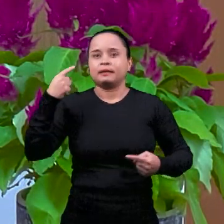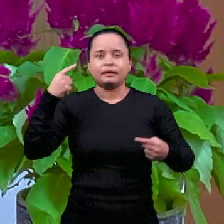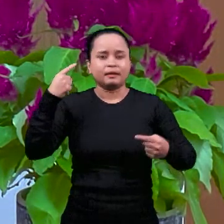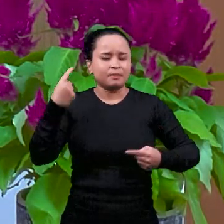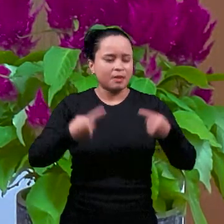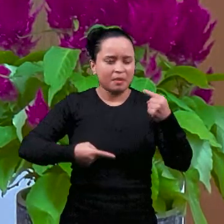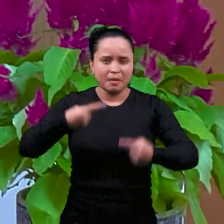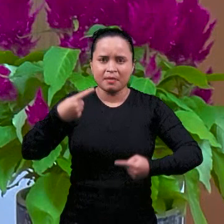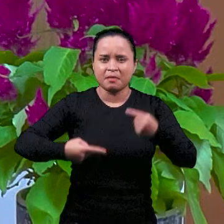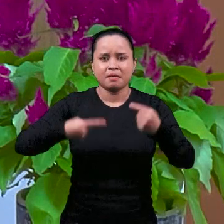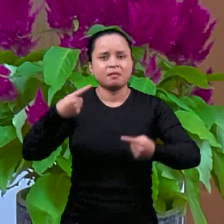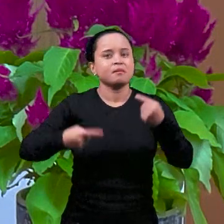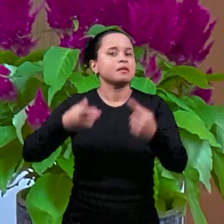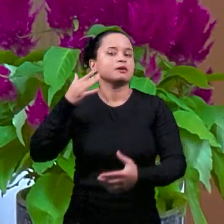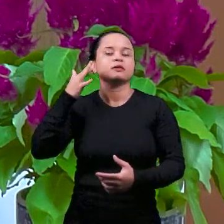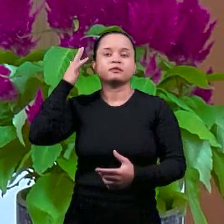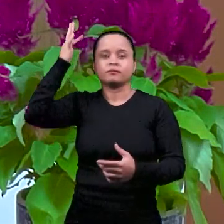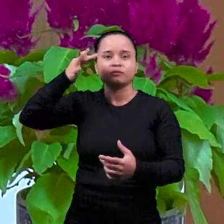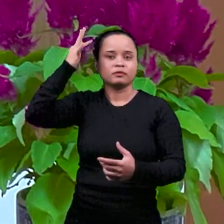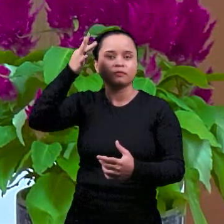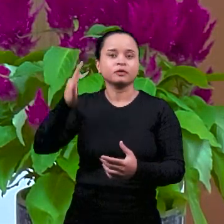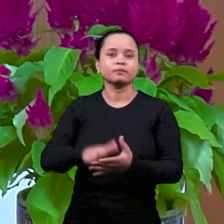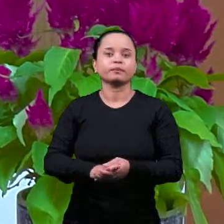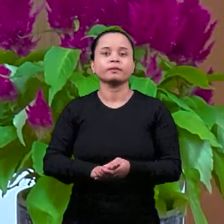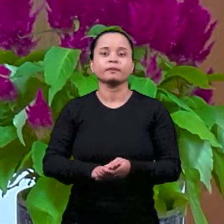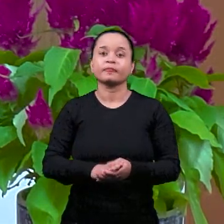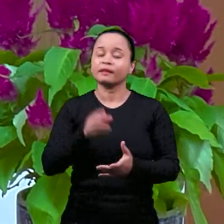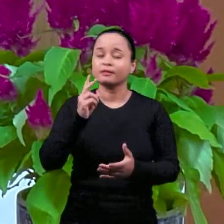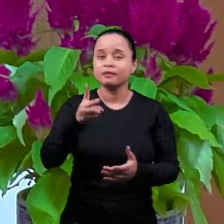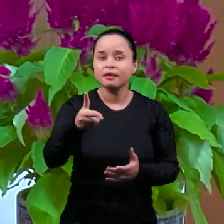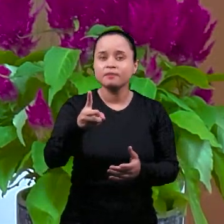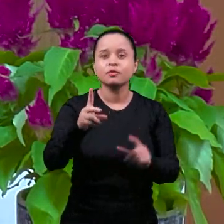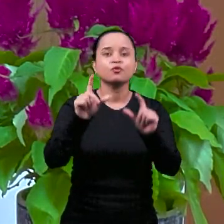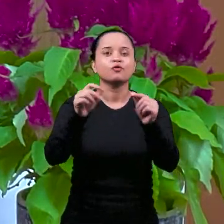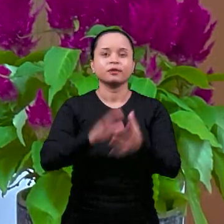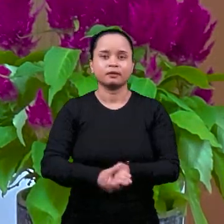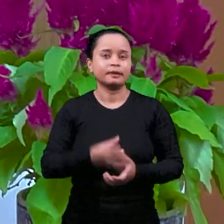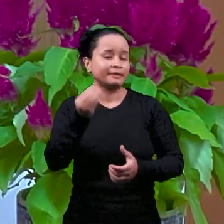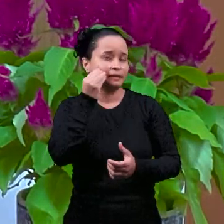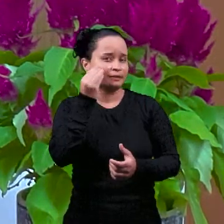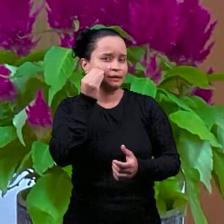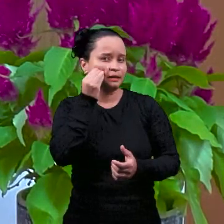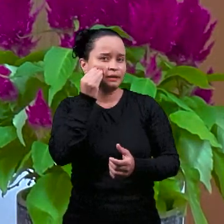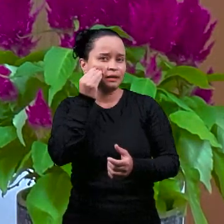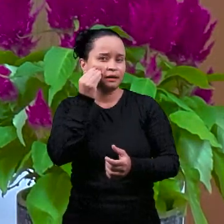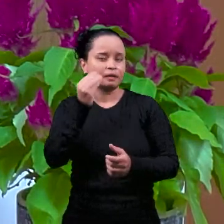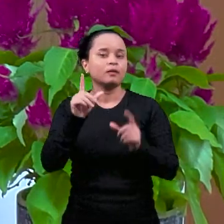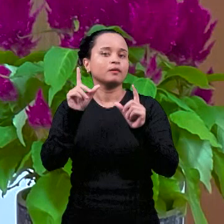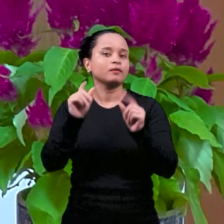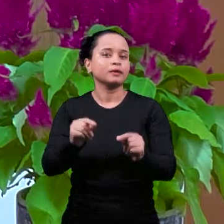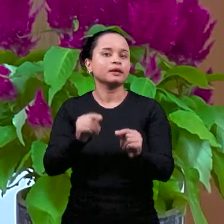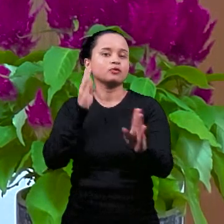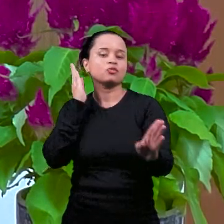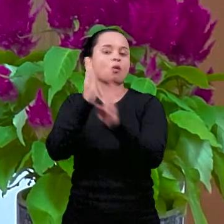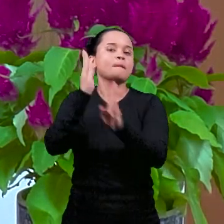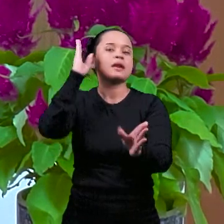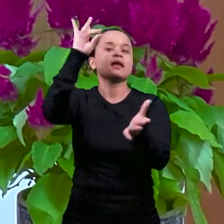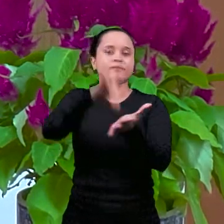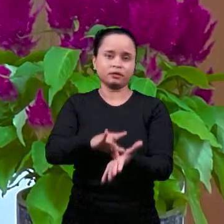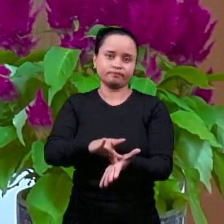споры, борьба философская, в хорошем смысле они пытались найти истину,